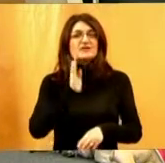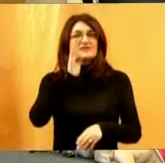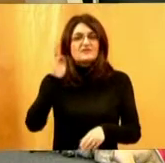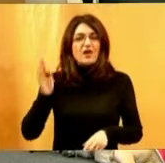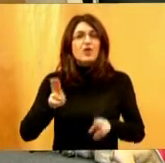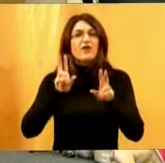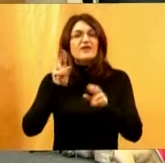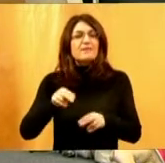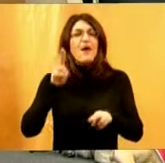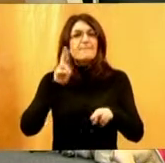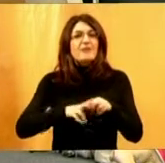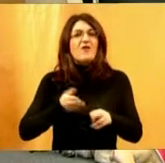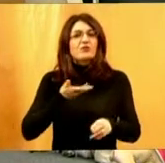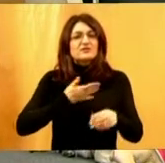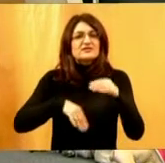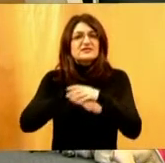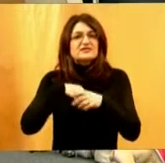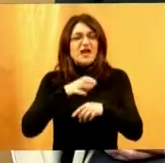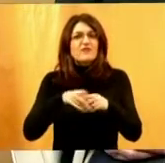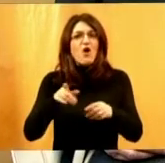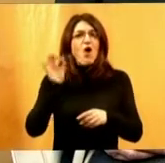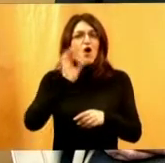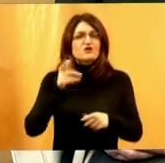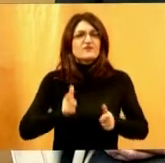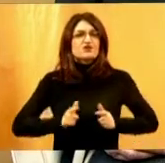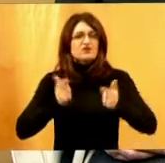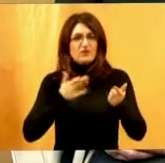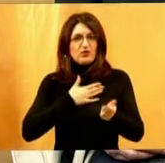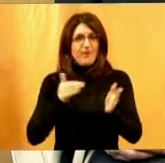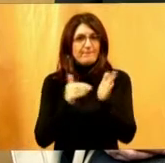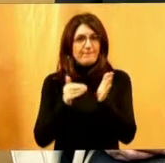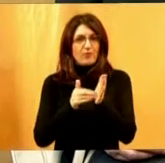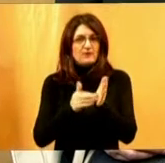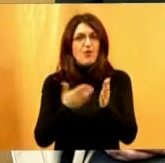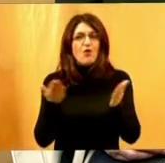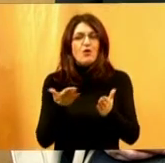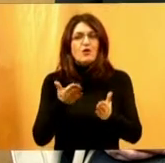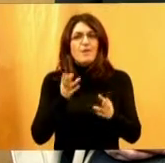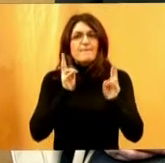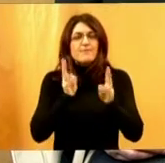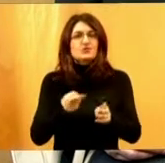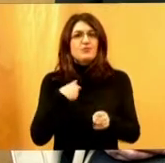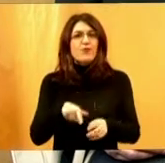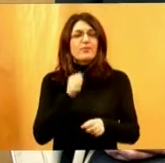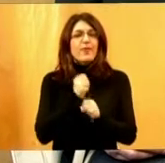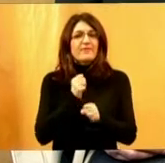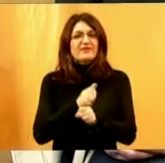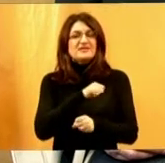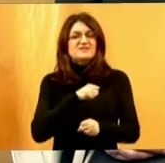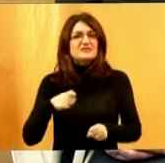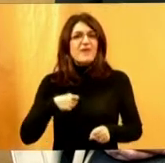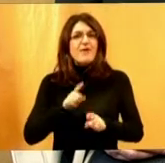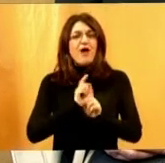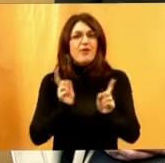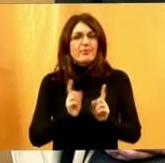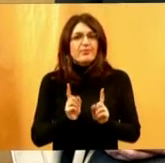od nas ima pravo na zadovoljenje onih osnovnih životnih potreba koje možemo učiniti sami, a da ne moramo